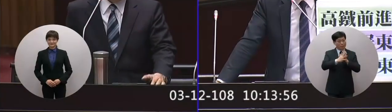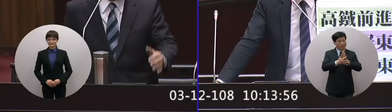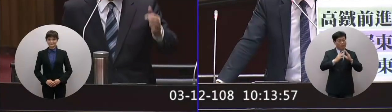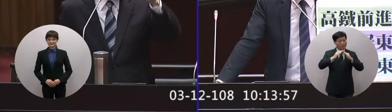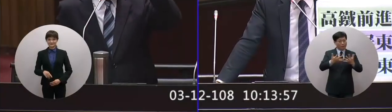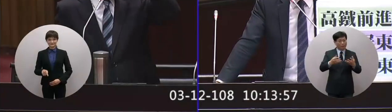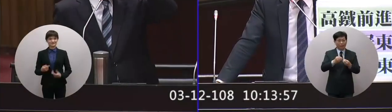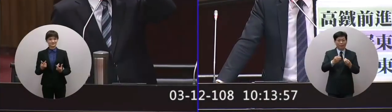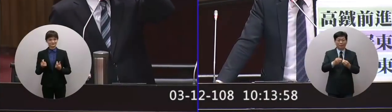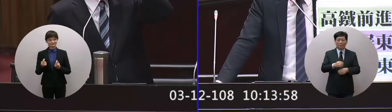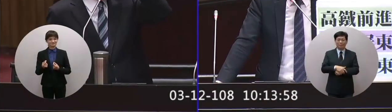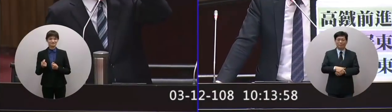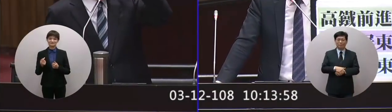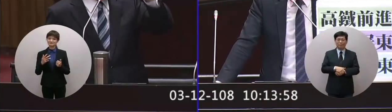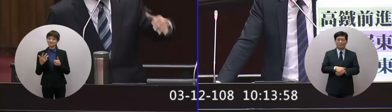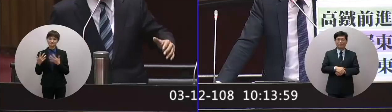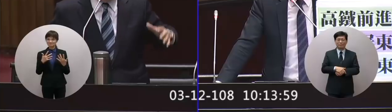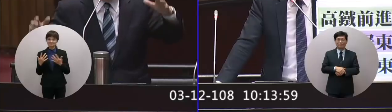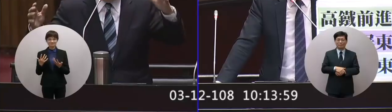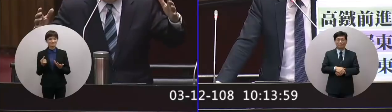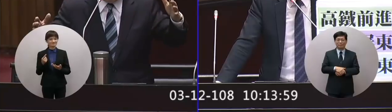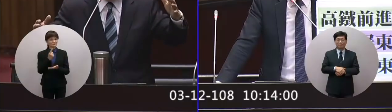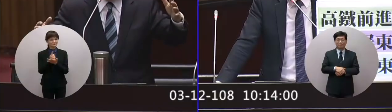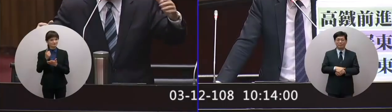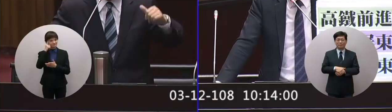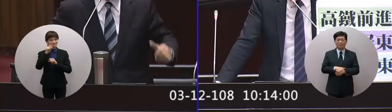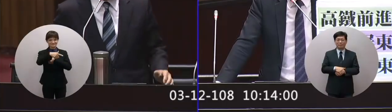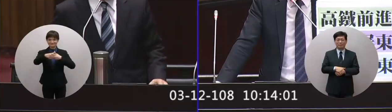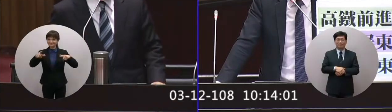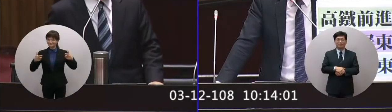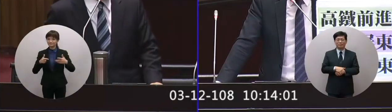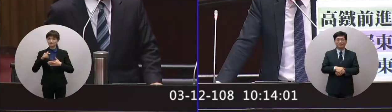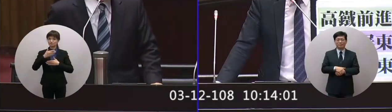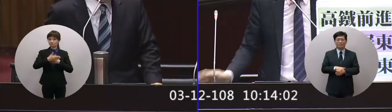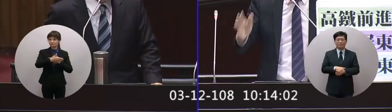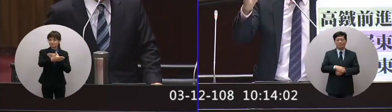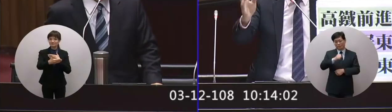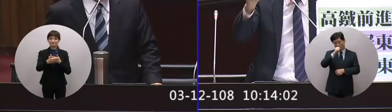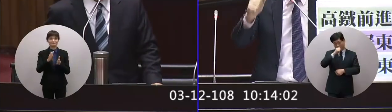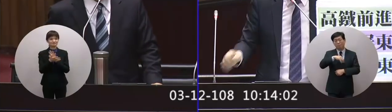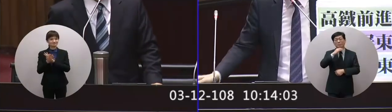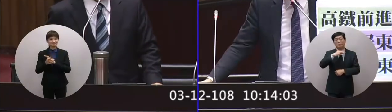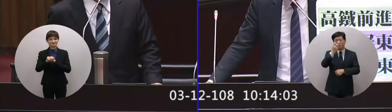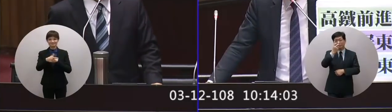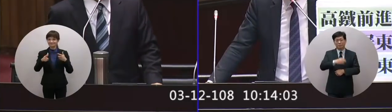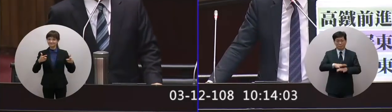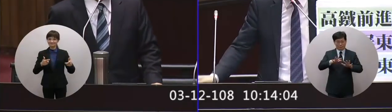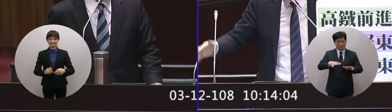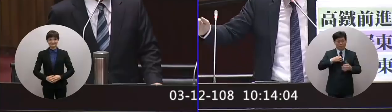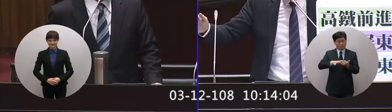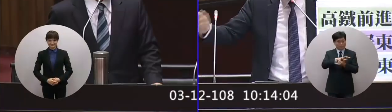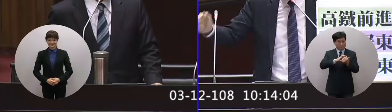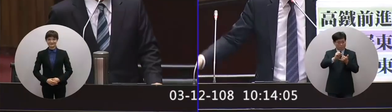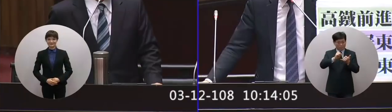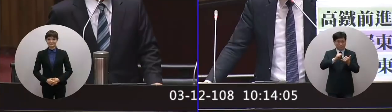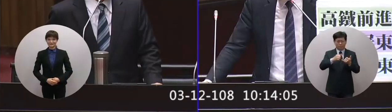這也是大災運啦都是見仁見智演化的過程各有不同好 那我們來看一下目前我們台灣